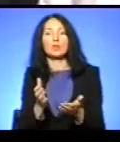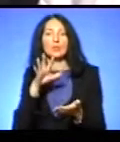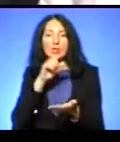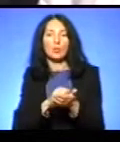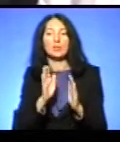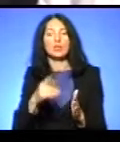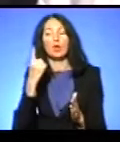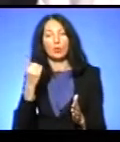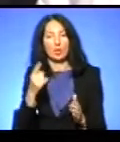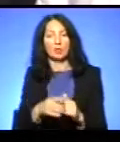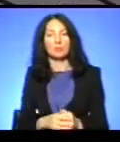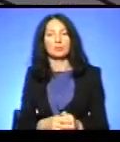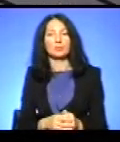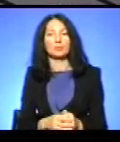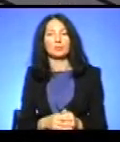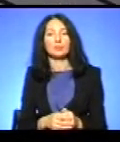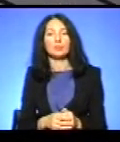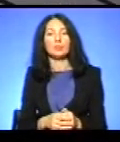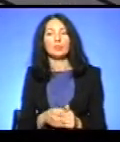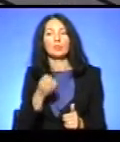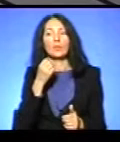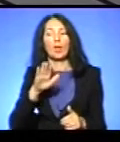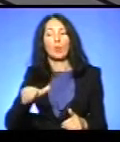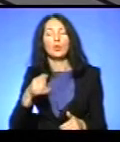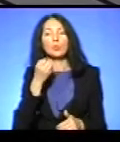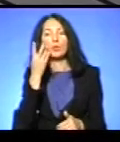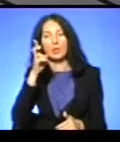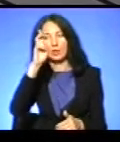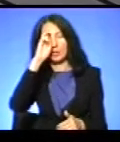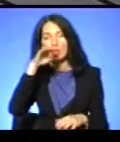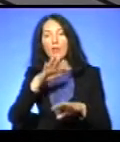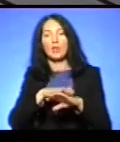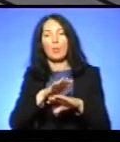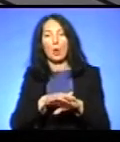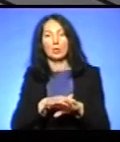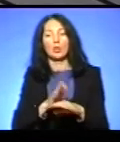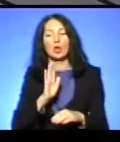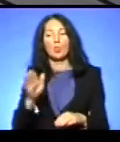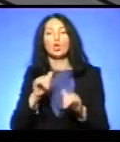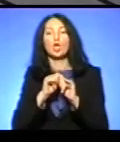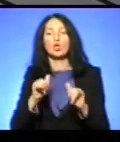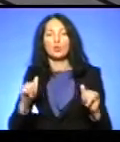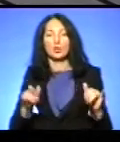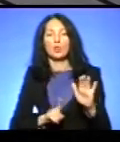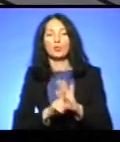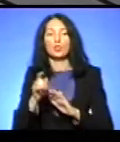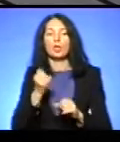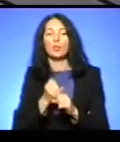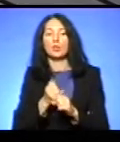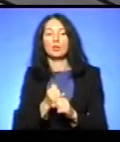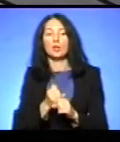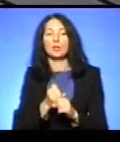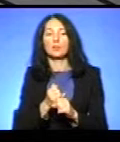Мені так здається, що потім, коли державний банк такий буде розвинений, почне працювати,